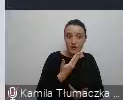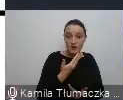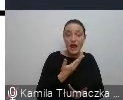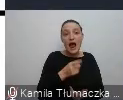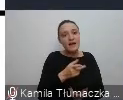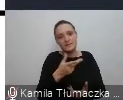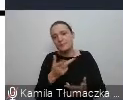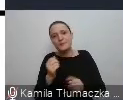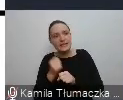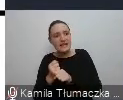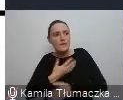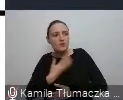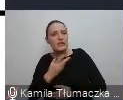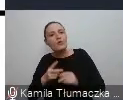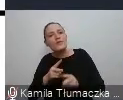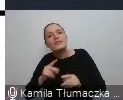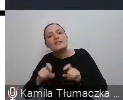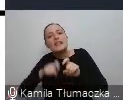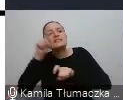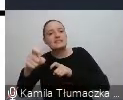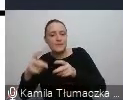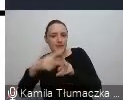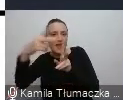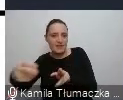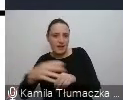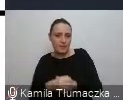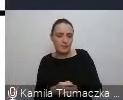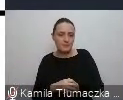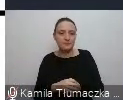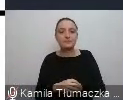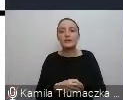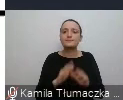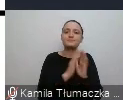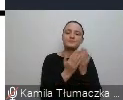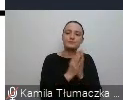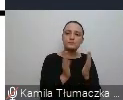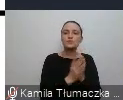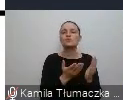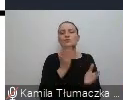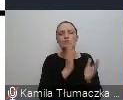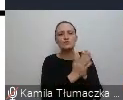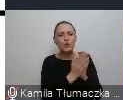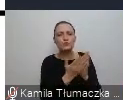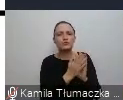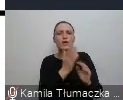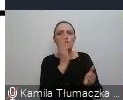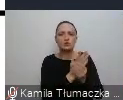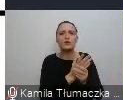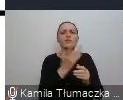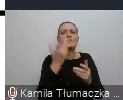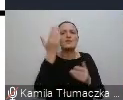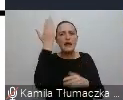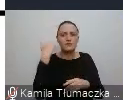I tutaj z pomocą przyszła mi moja książka, która bardzo, bardzo dawno leżała już u mnie w domu i przeczytałam ją całą.